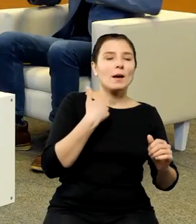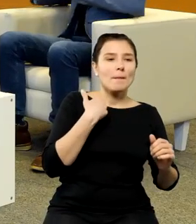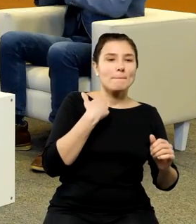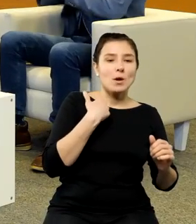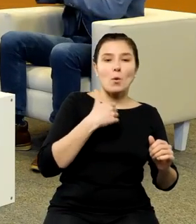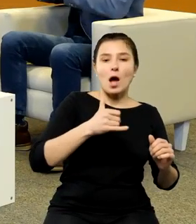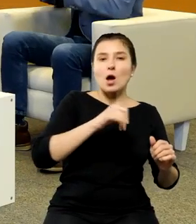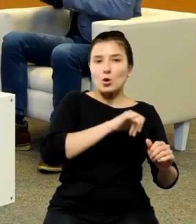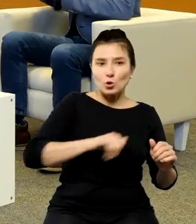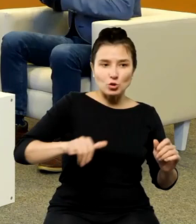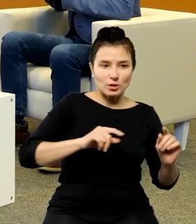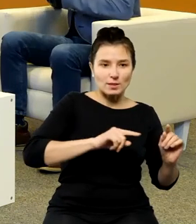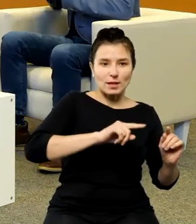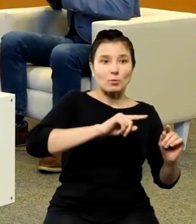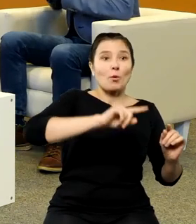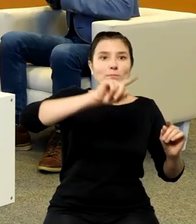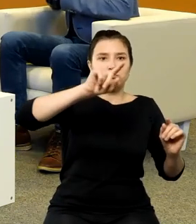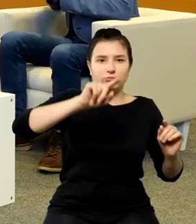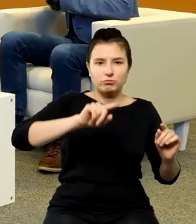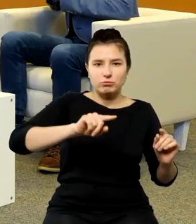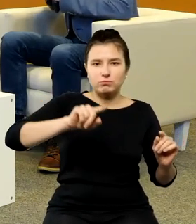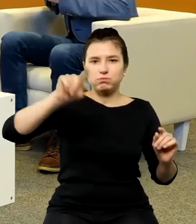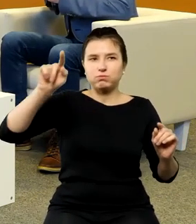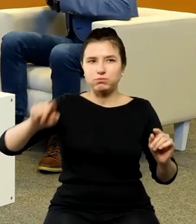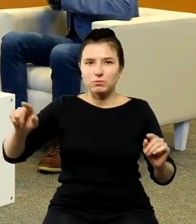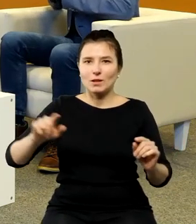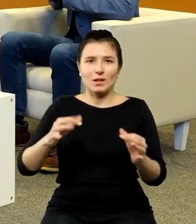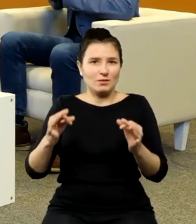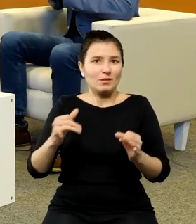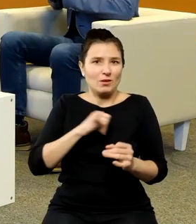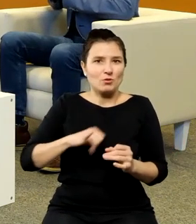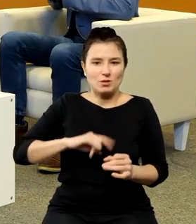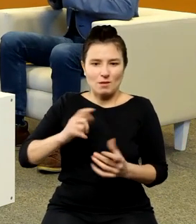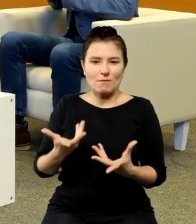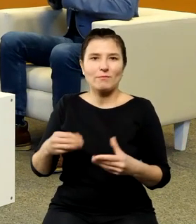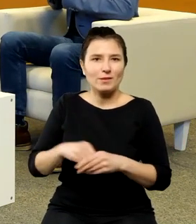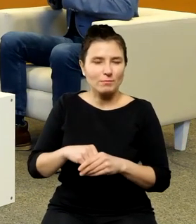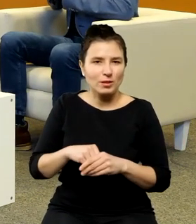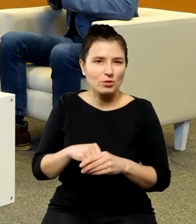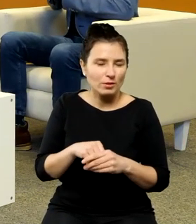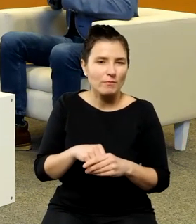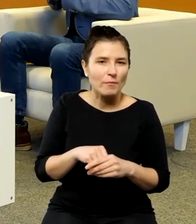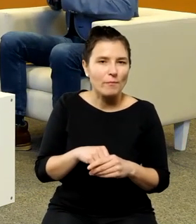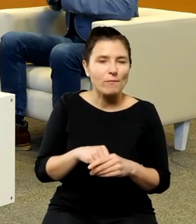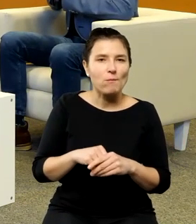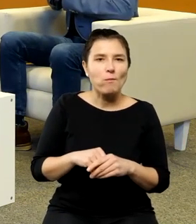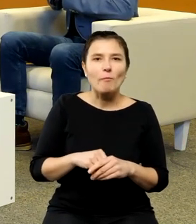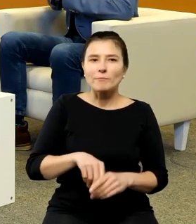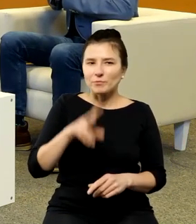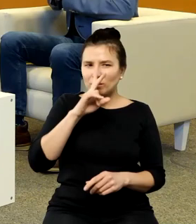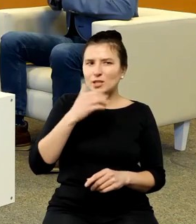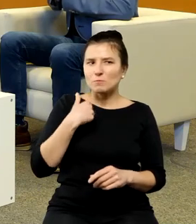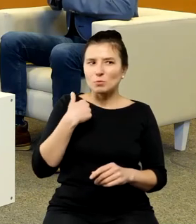jesteśmy również dzisiaj tutaj przecież jakoś częścią on był niezwykle wyraźny i ten boom w roku